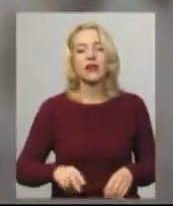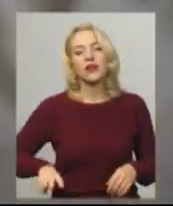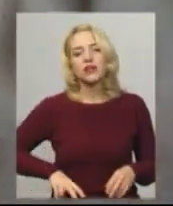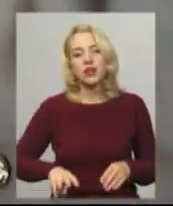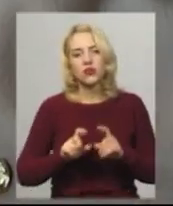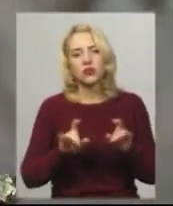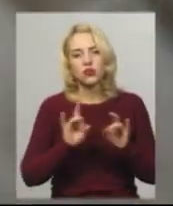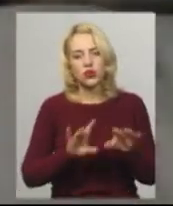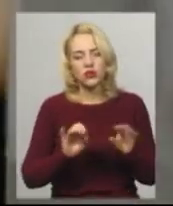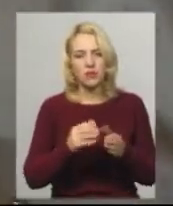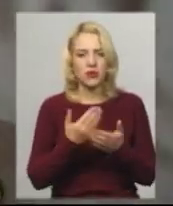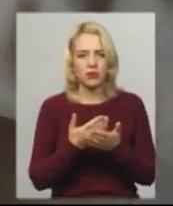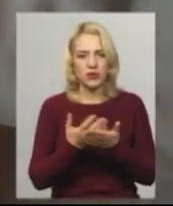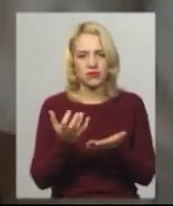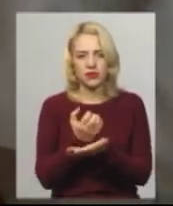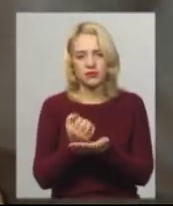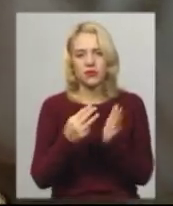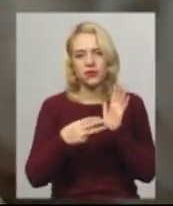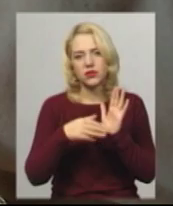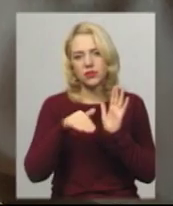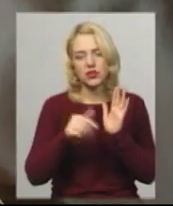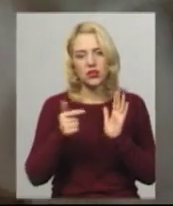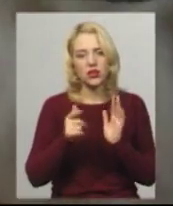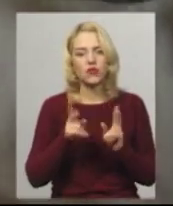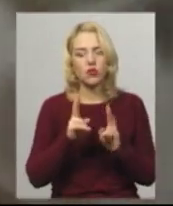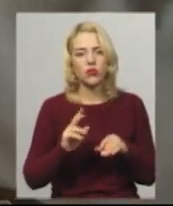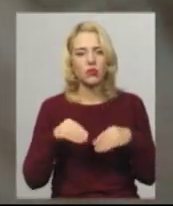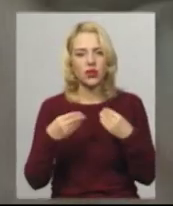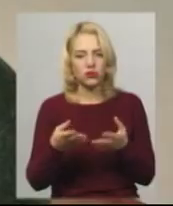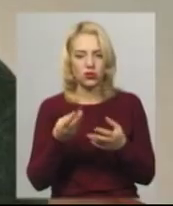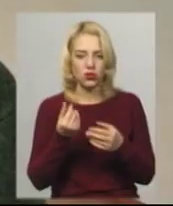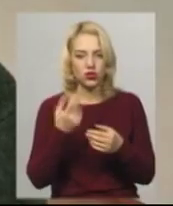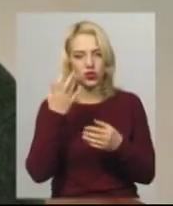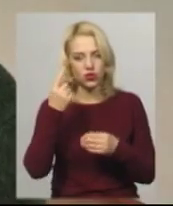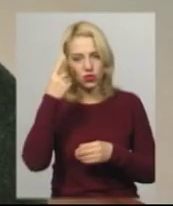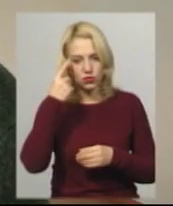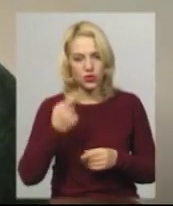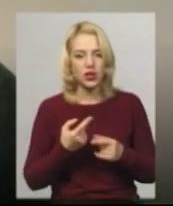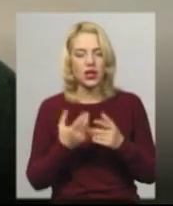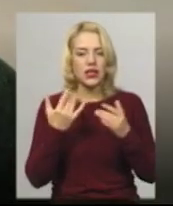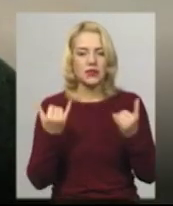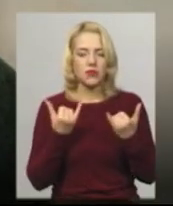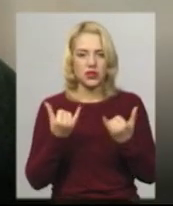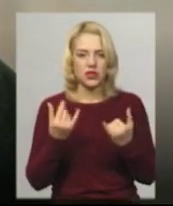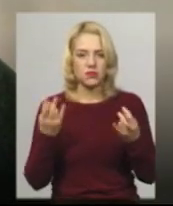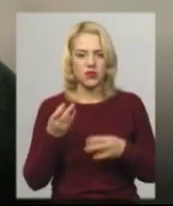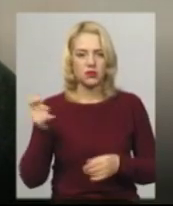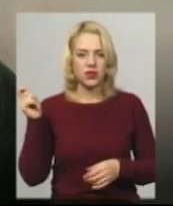кожного року виручають до 8 тисяч гривень. Кому передадуть гроші цього разу, визначаються. Зараз має під'їхати голова